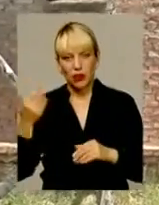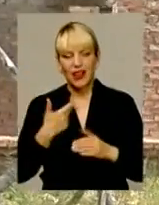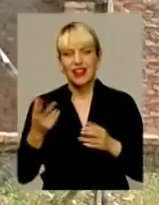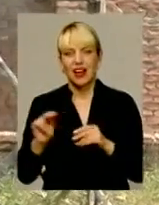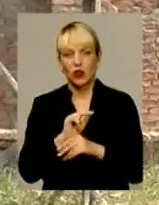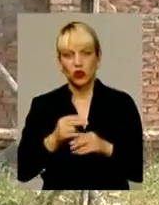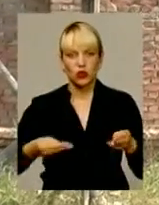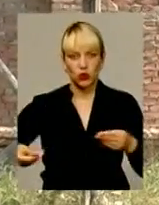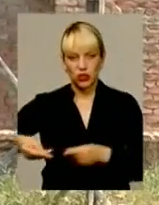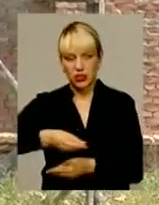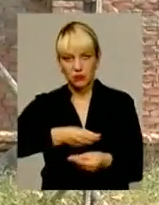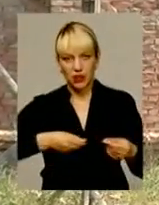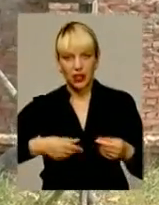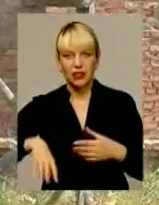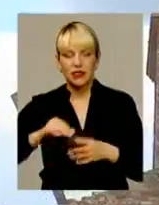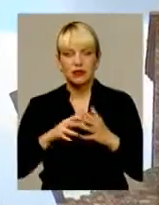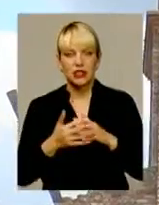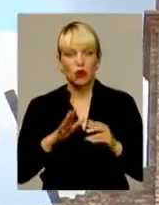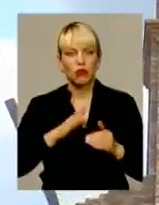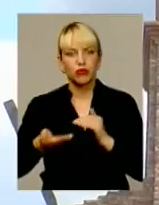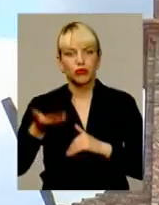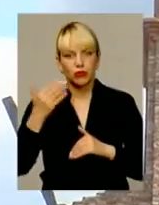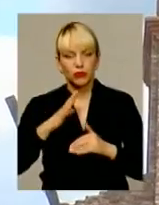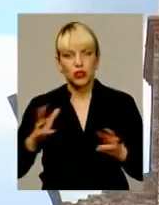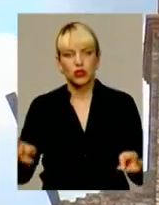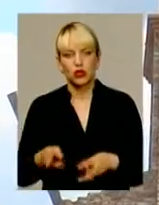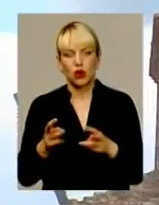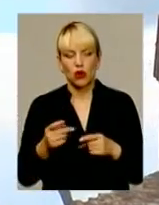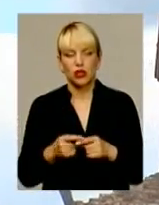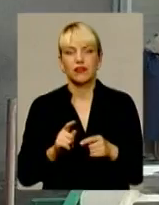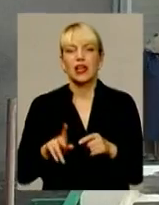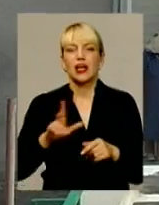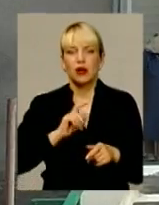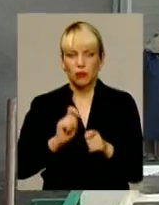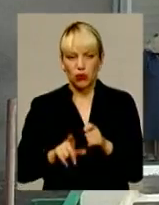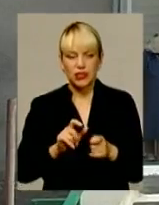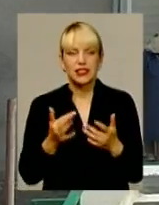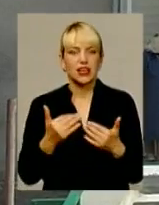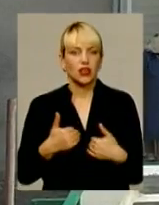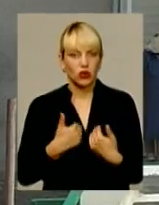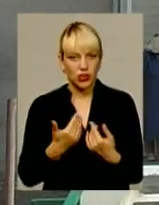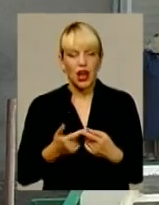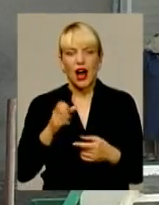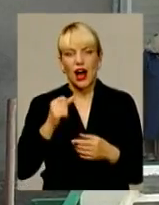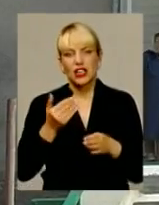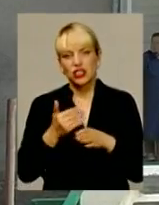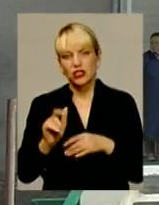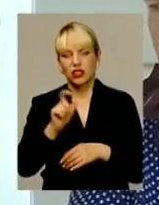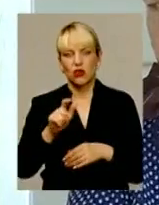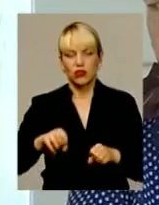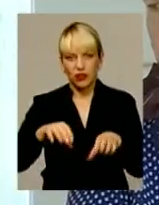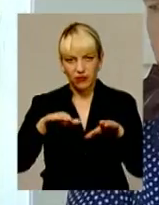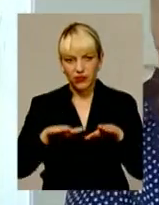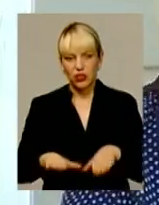гроші всім селом, не один рік згорів. На побудову нового плужнянці також жертвували скільки могли. Але частина селян в якийсь момент